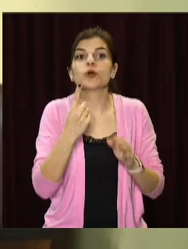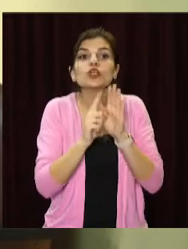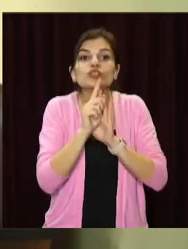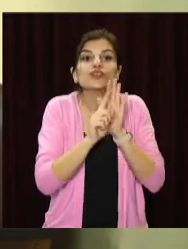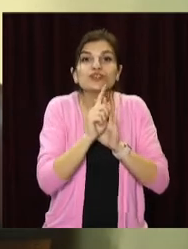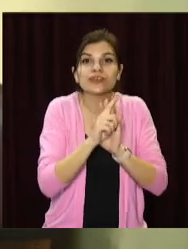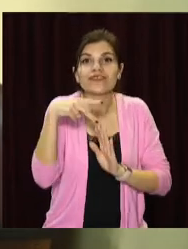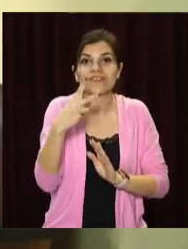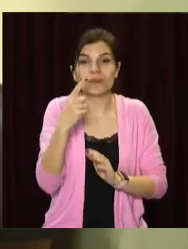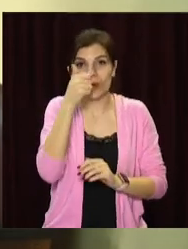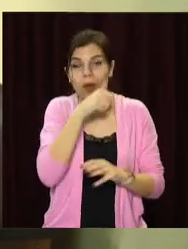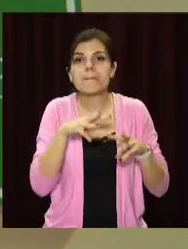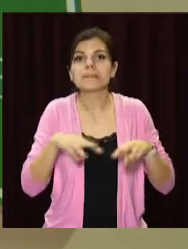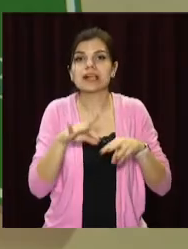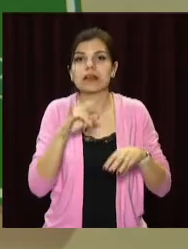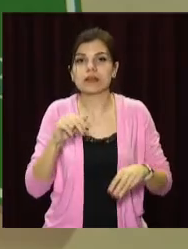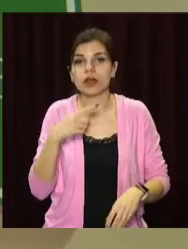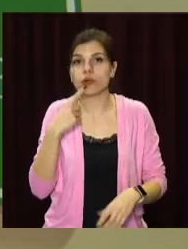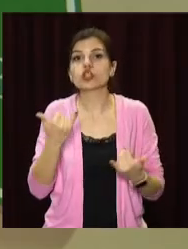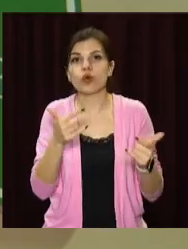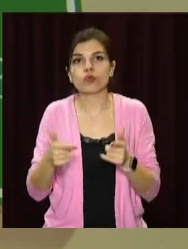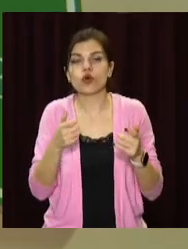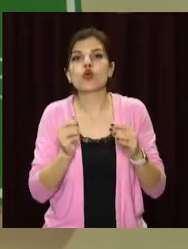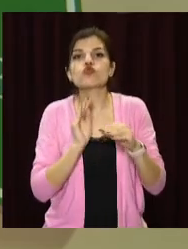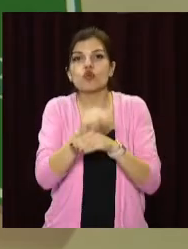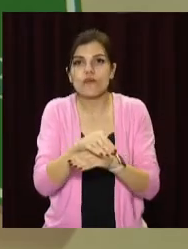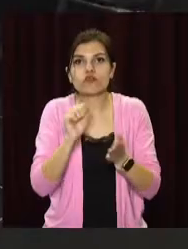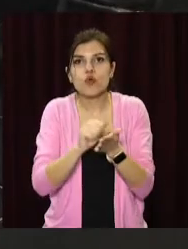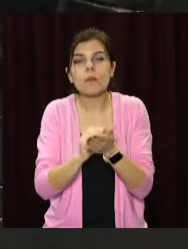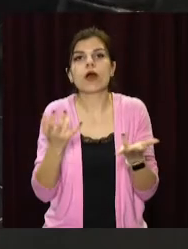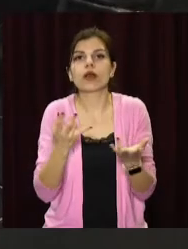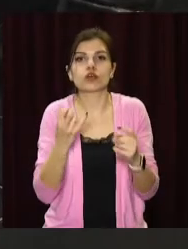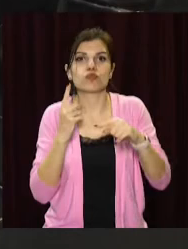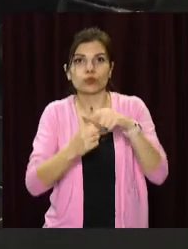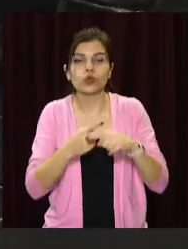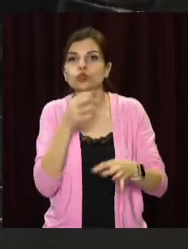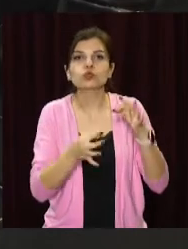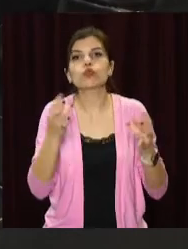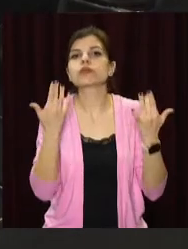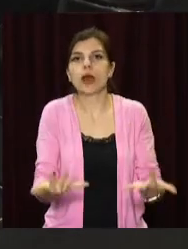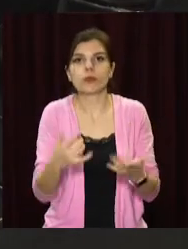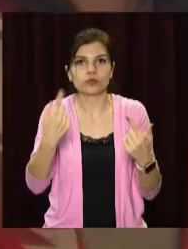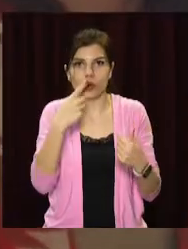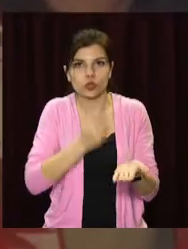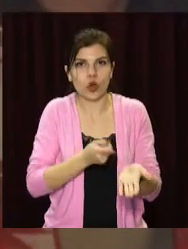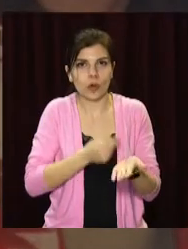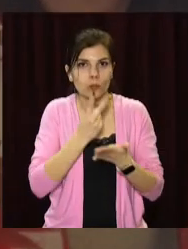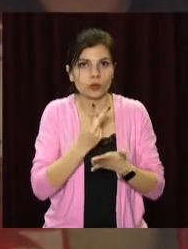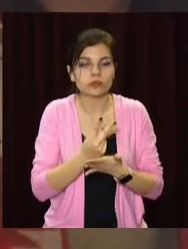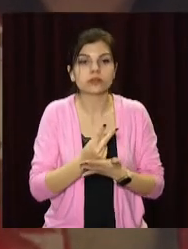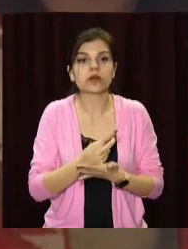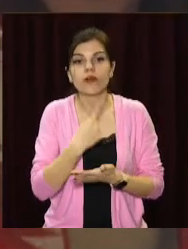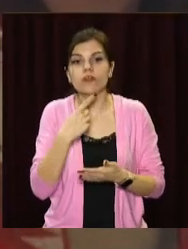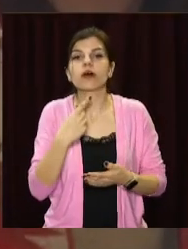2021-го року. У міськраді кажуть, зараз готують додаткові документи, які знадобилися у суді. Позиція